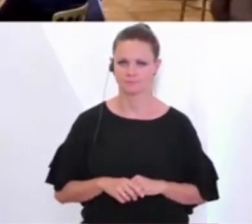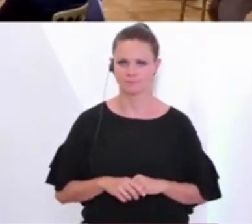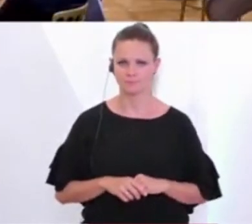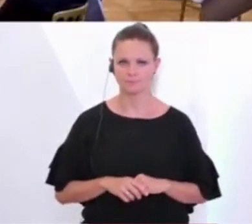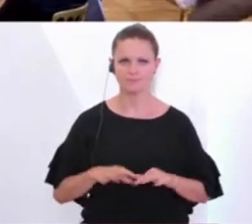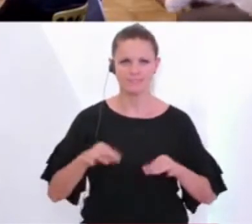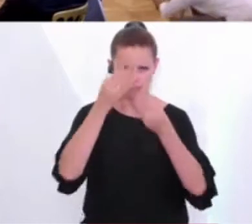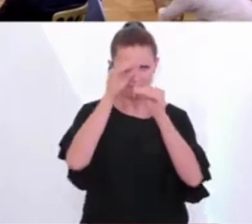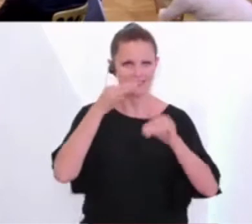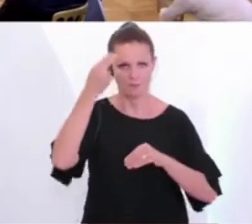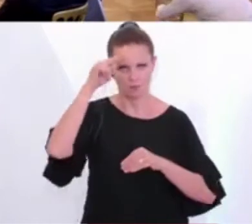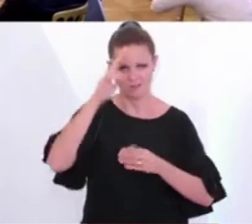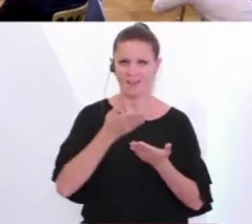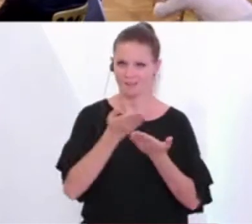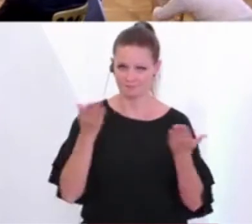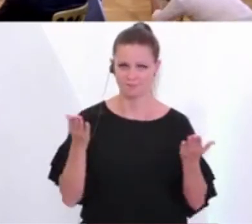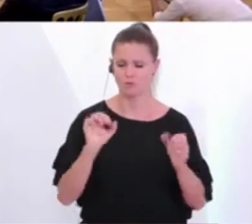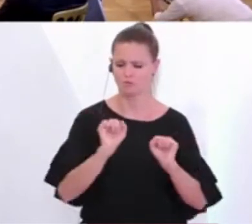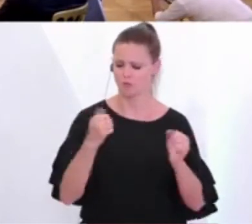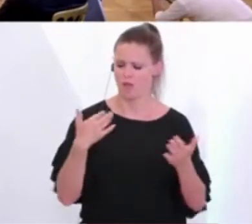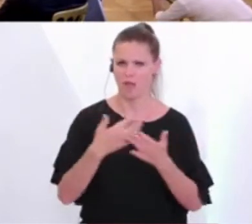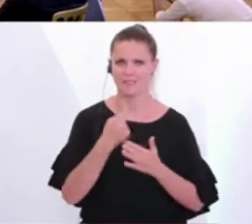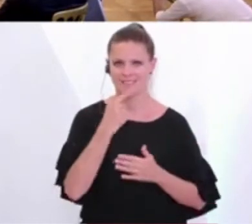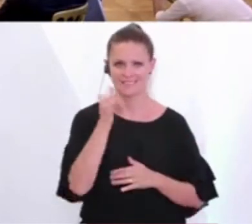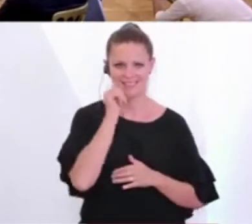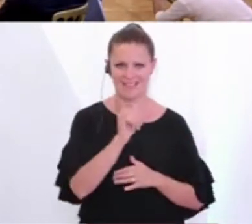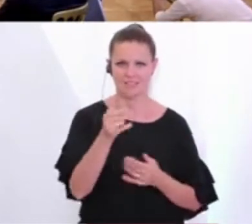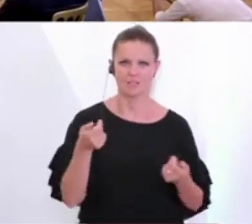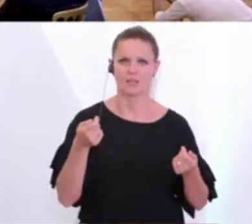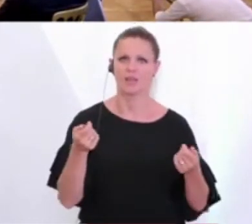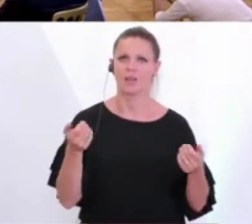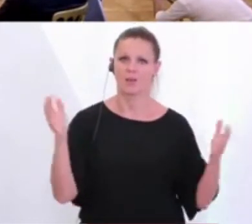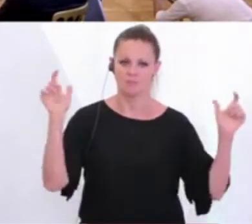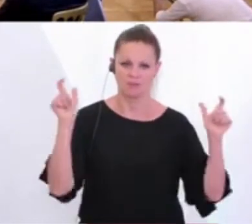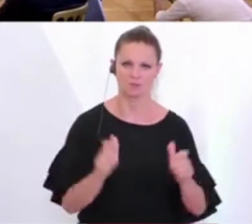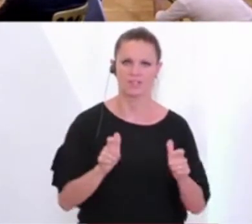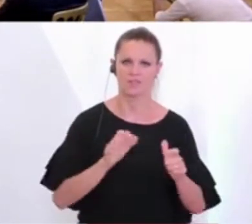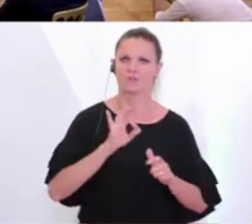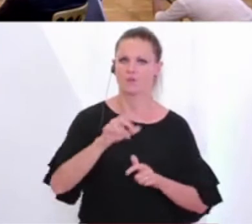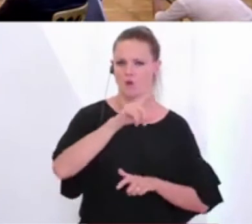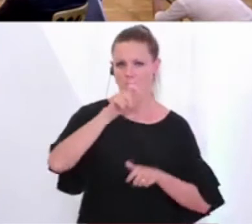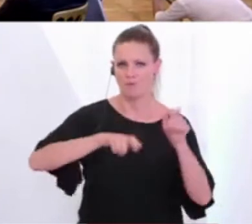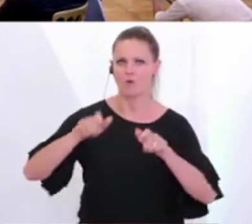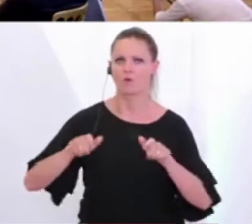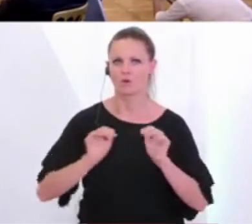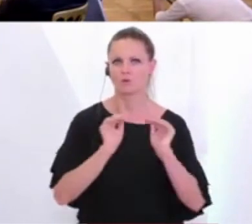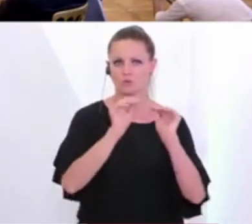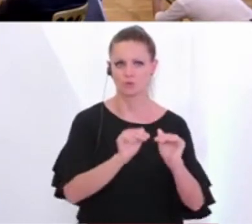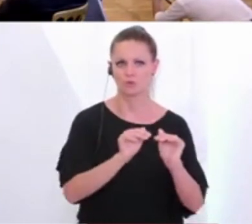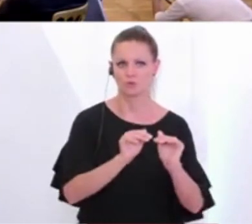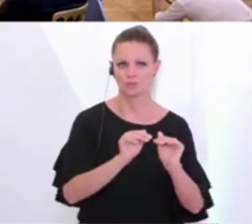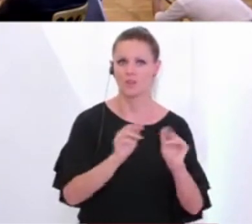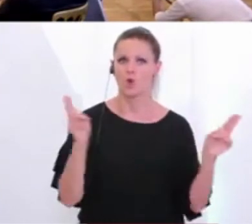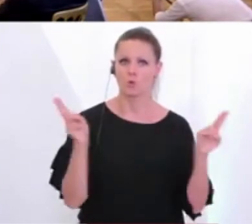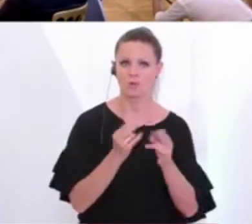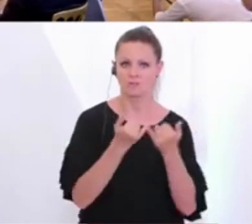Sehr geehrte Damen und Herren, wir haben immer gesagt, dass wir die Reisebeschränkungen zum Schutz der Bevölkerung so kurz wie möglich, aber so lange wie